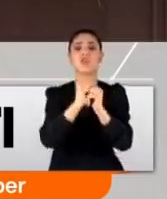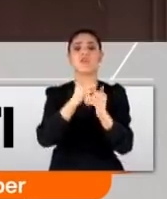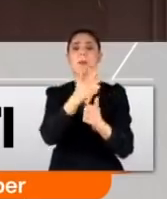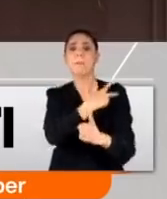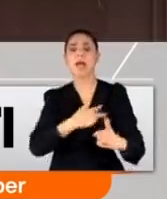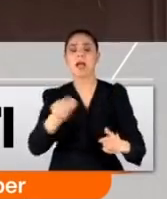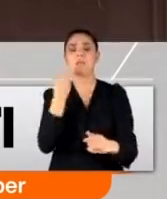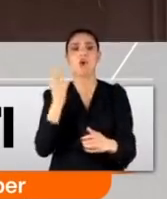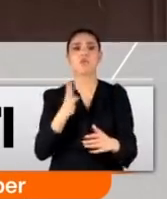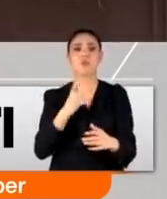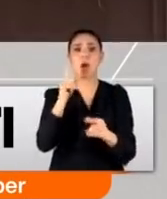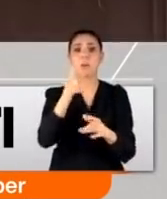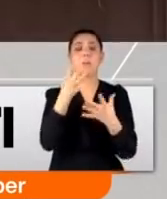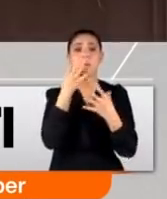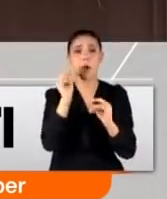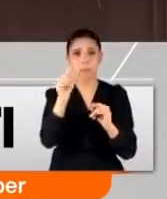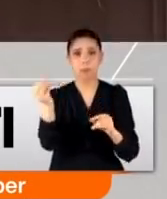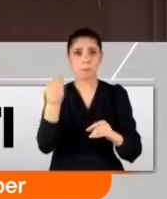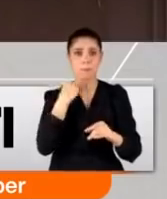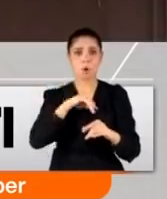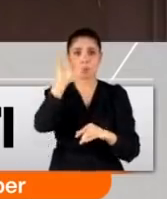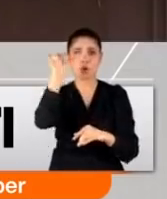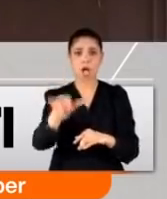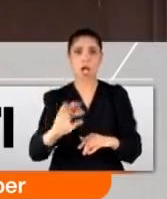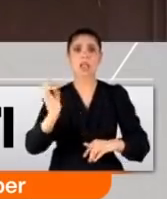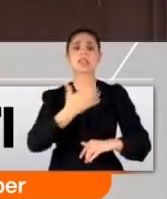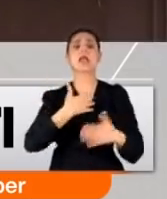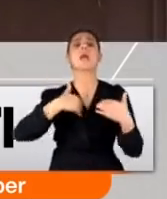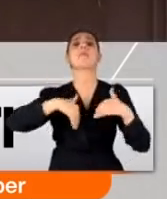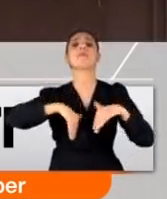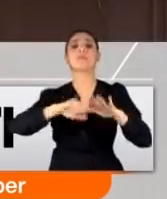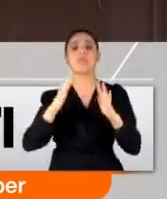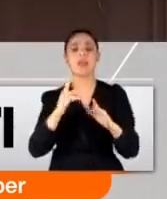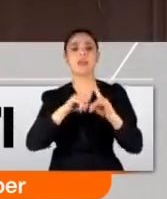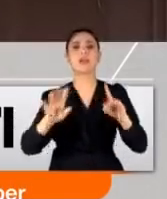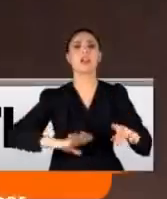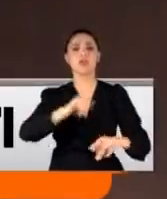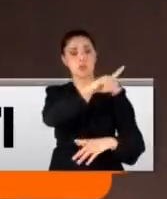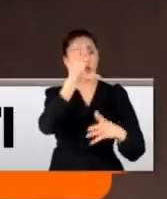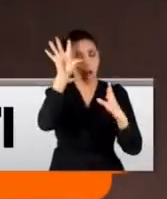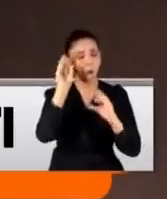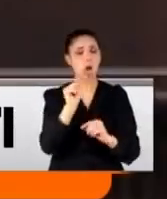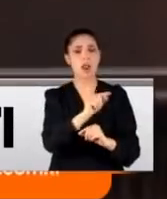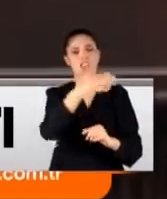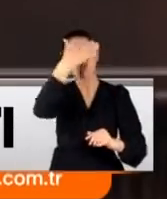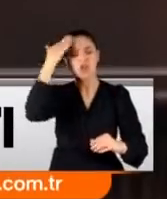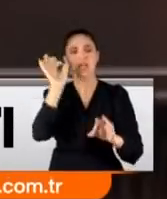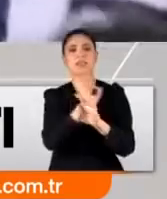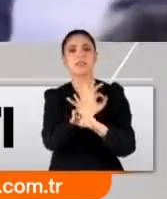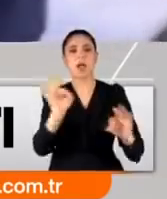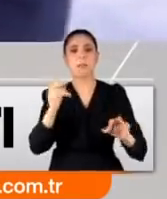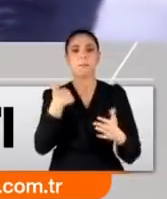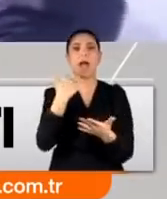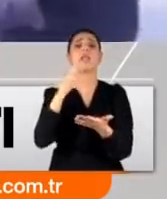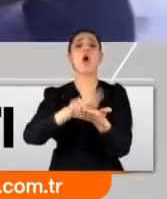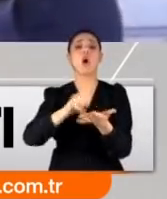zaten böyle bir borçlanma hakkına sahip değildir. Bay Kemal bunları öğren. Ben onamadan